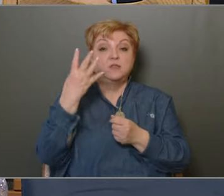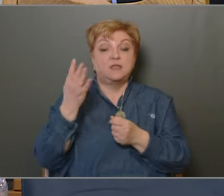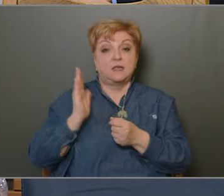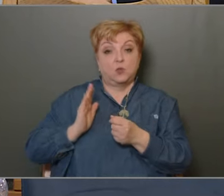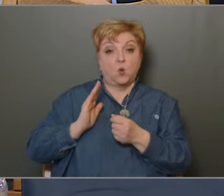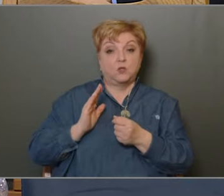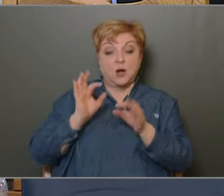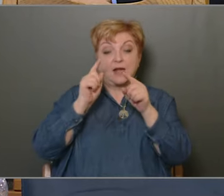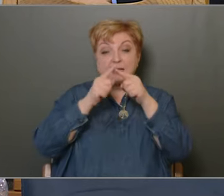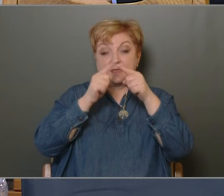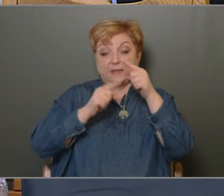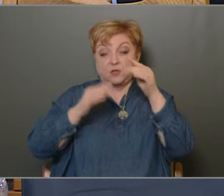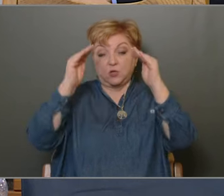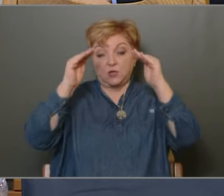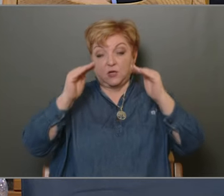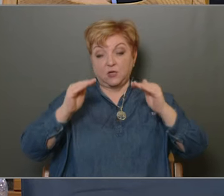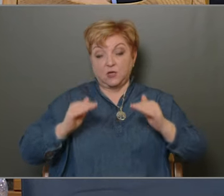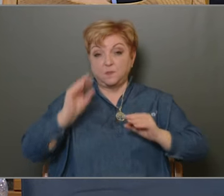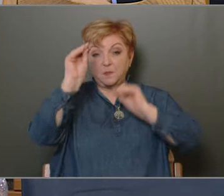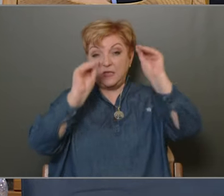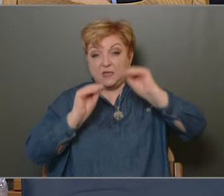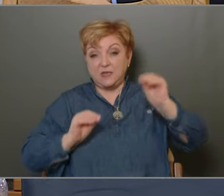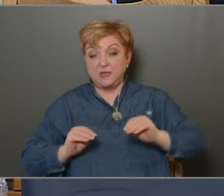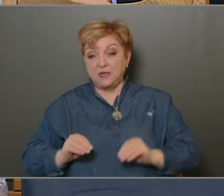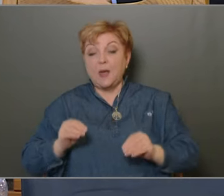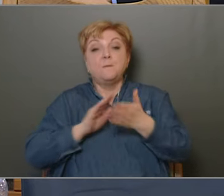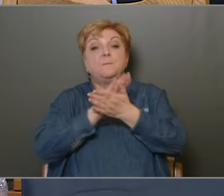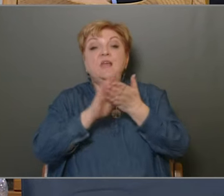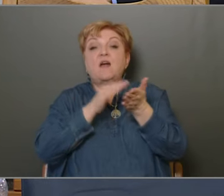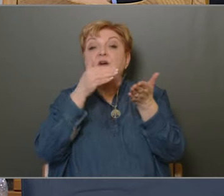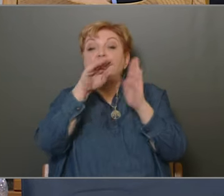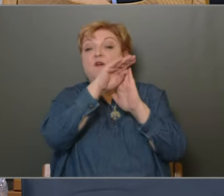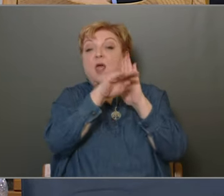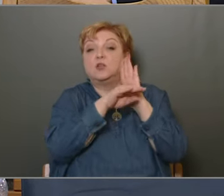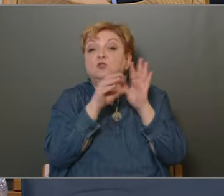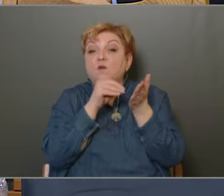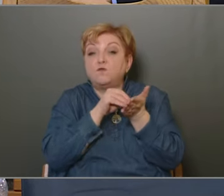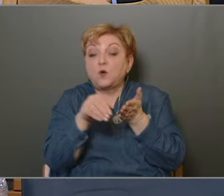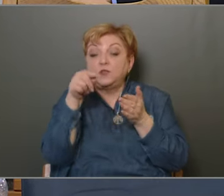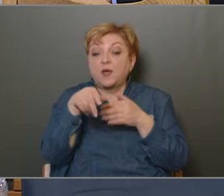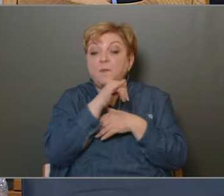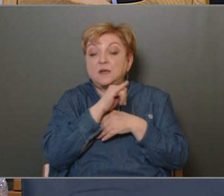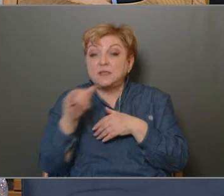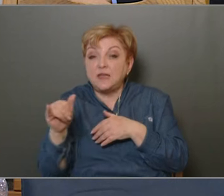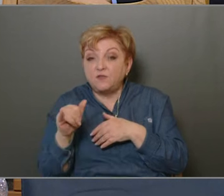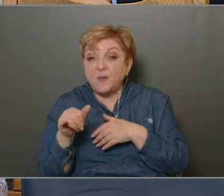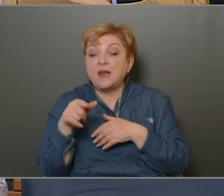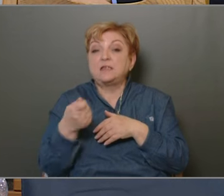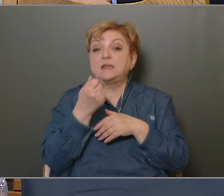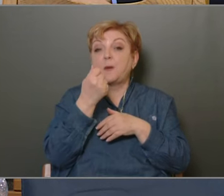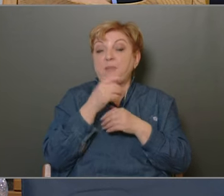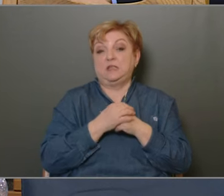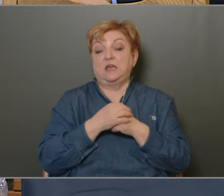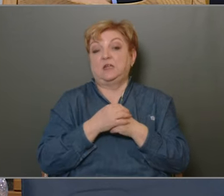részletesen szerepel, hogy mi ennek az összetétele, megvan, hogy milyen feladatra fordítjuk az idei évben az önkormányzat ezeket a